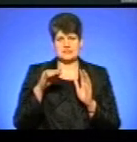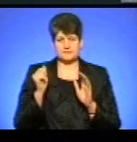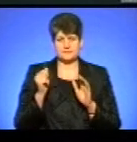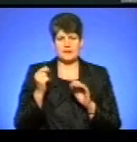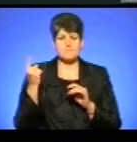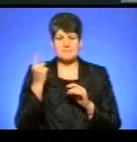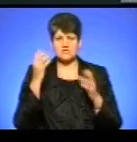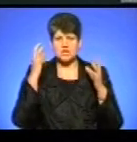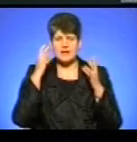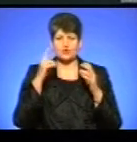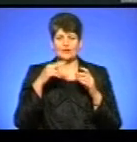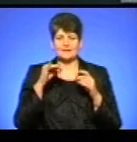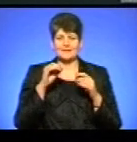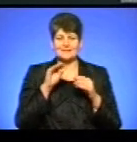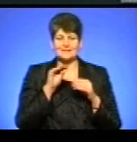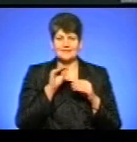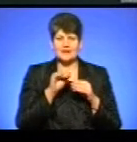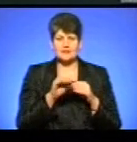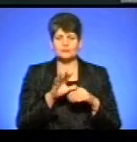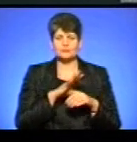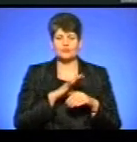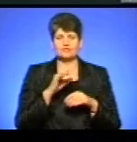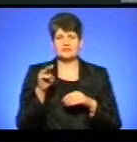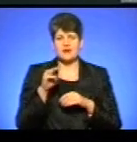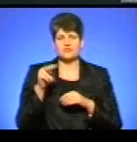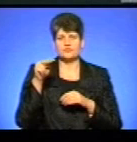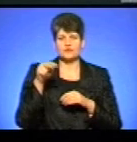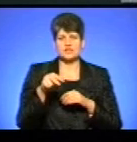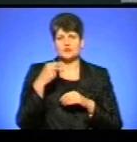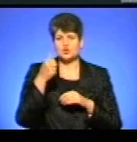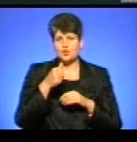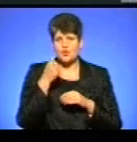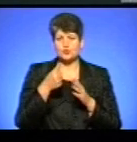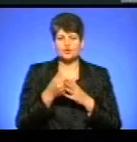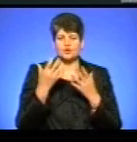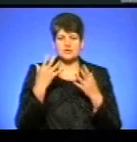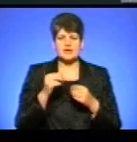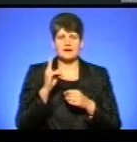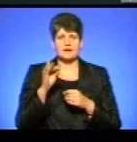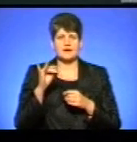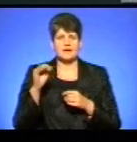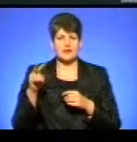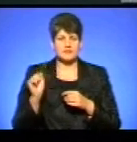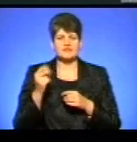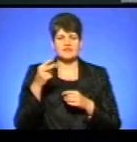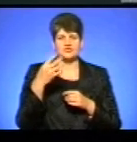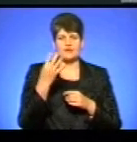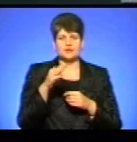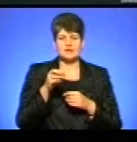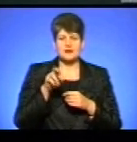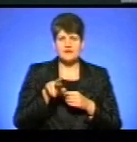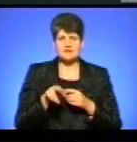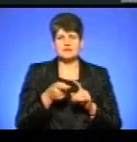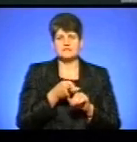Перший радіодиктант національної єдності відбувся у травні 2000 року, до Дня Кирила і Мефодія, 24 травня, і з